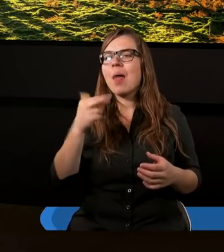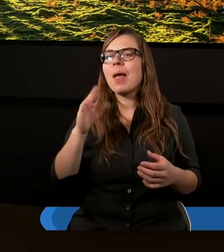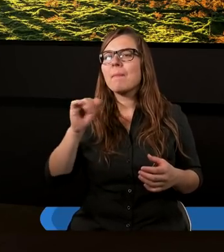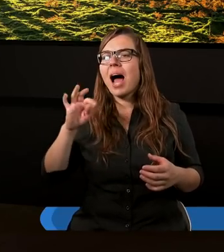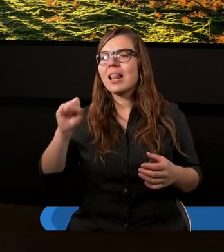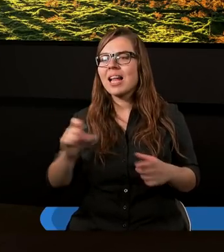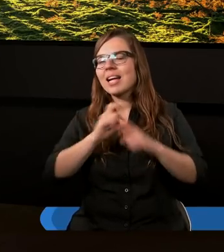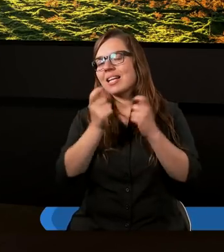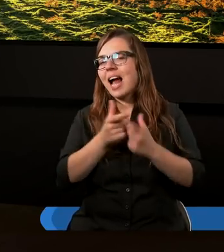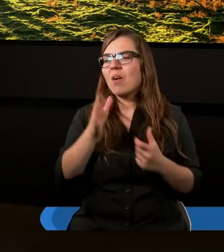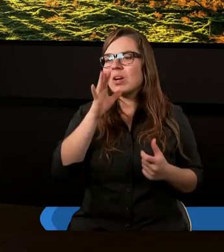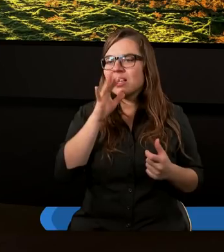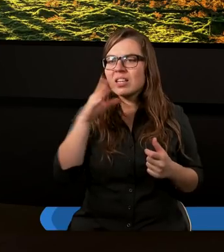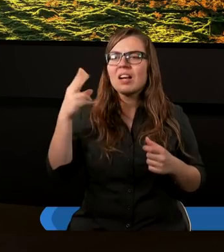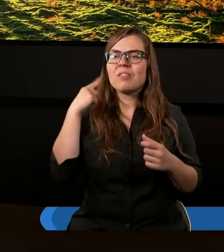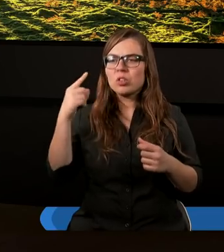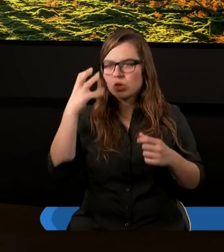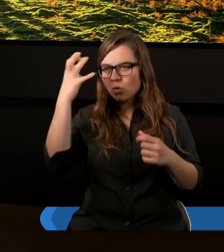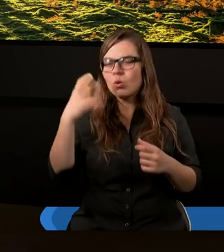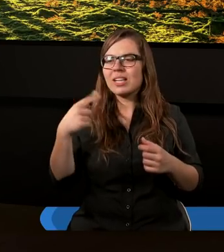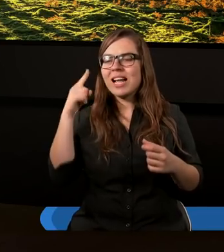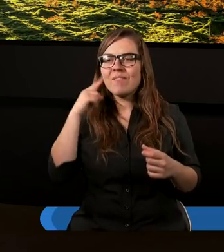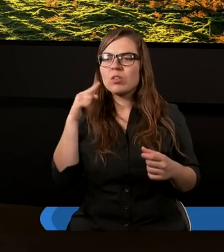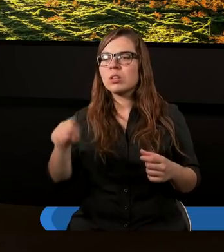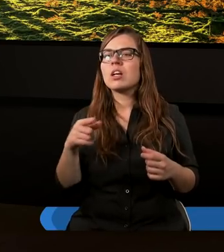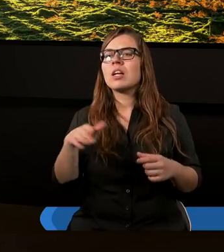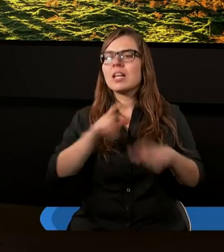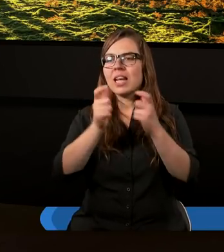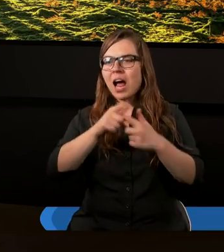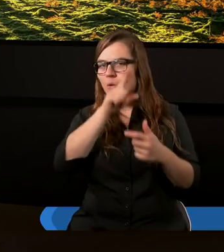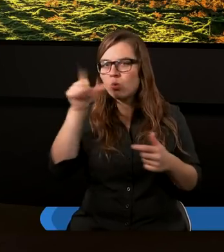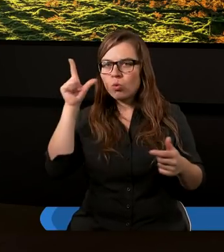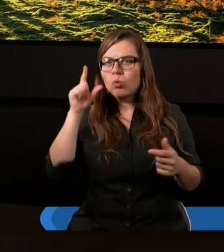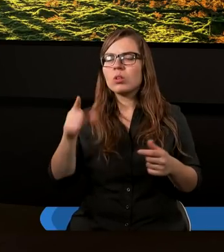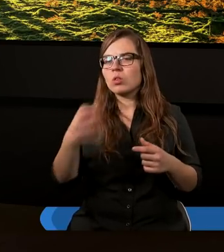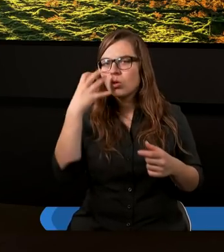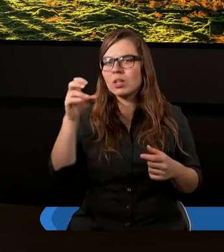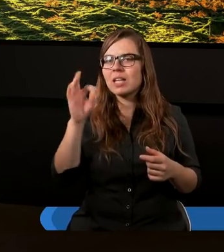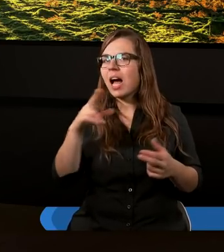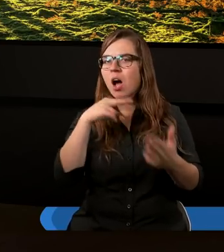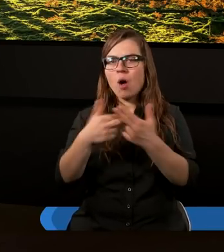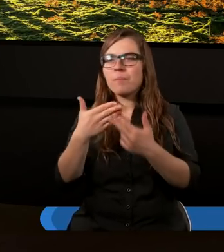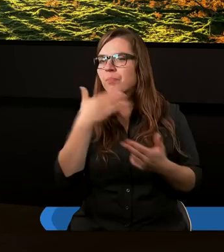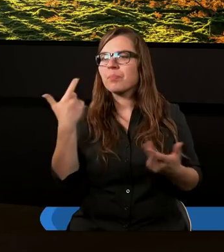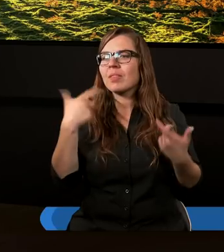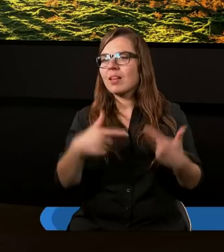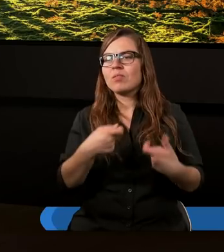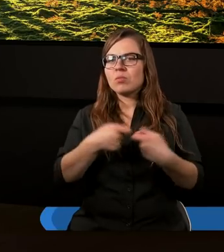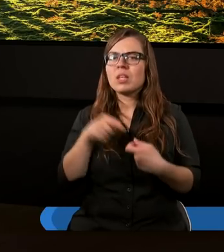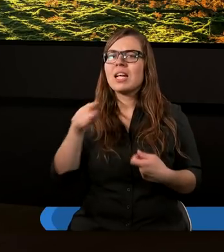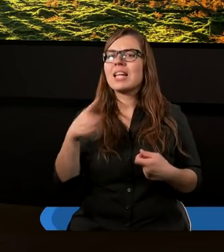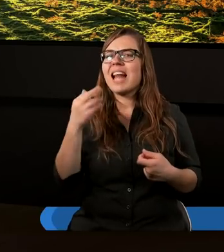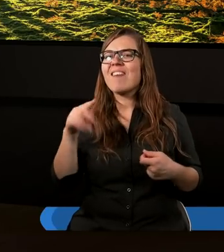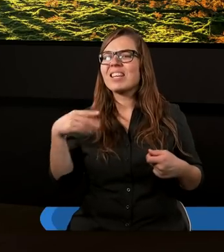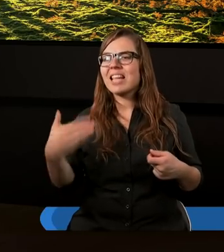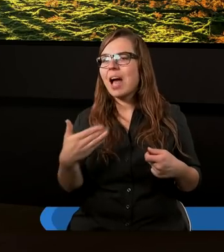Gdy wtedy cały Izrael widział, że król ich nie wysłuchał, dał lud królowi taką odpowiedź. Nie mamy nic wspólnego z